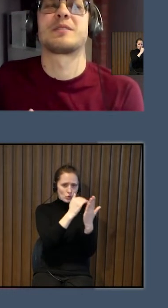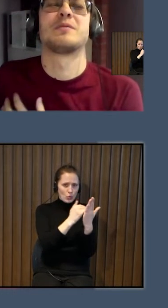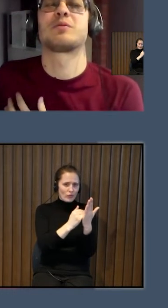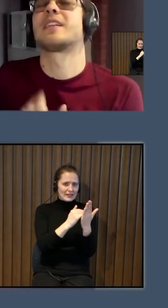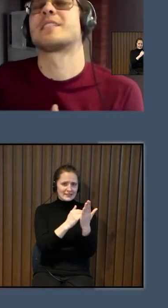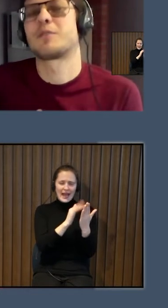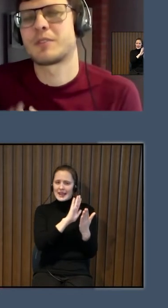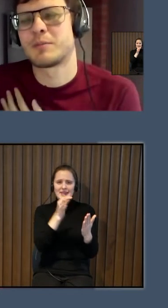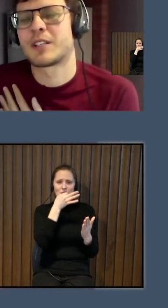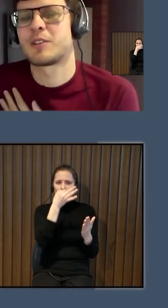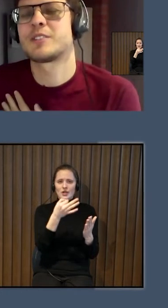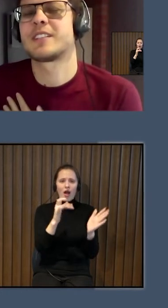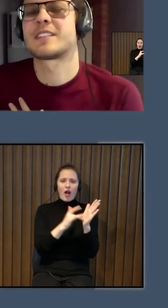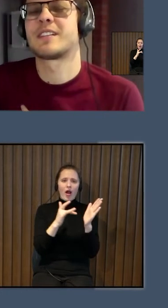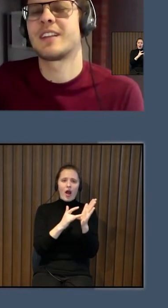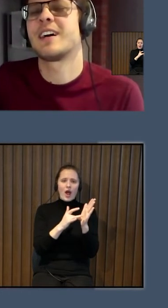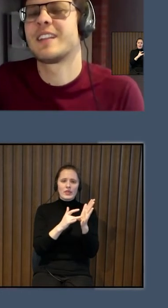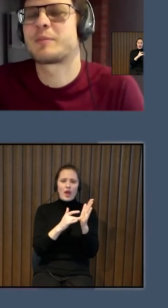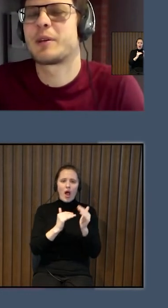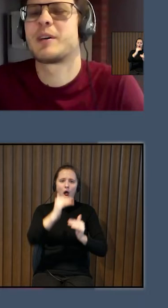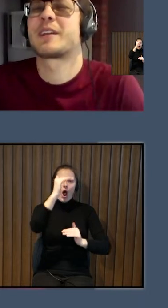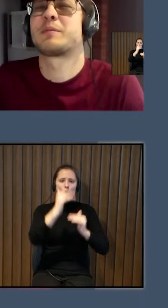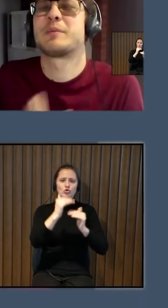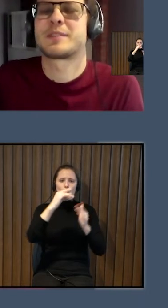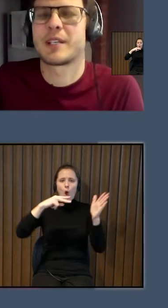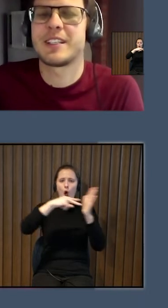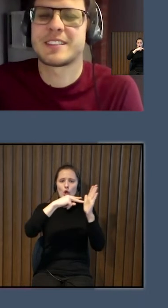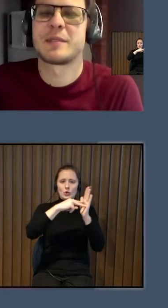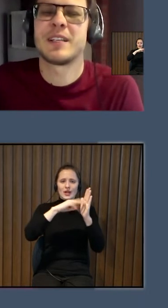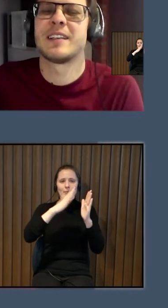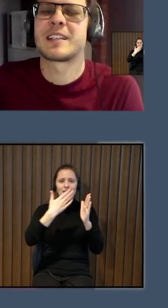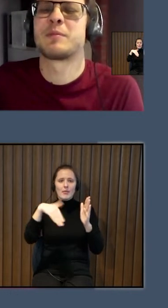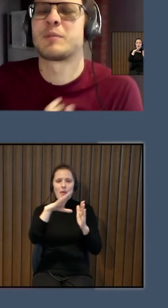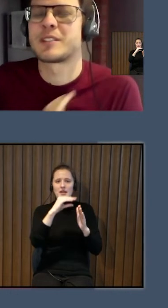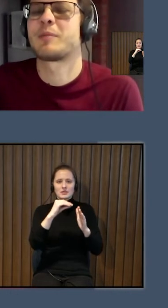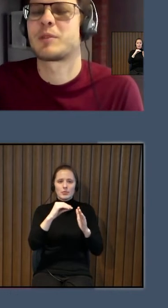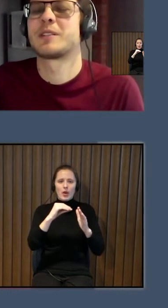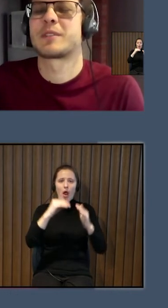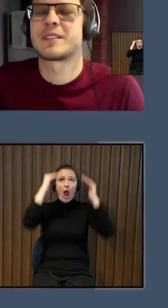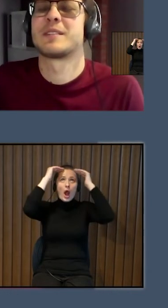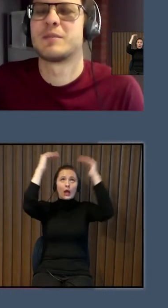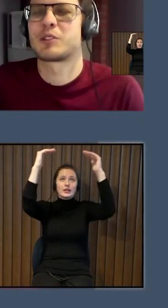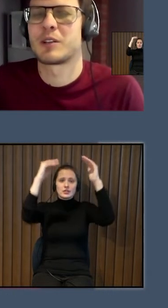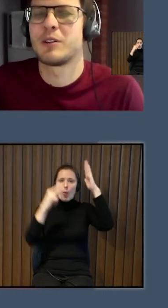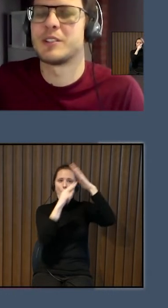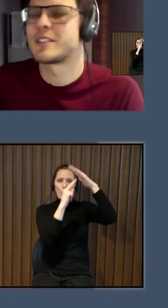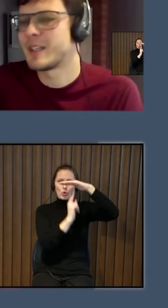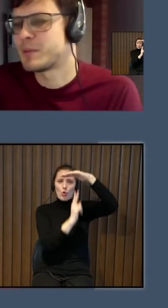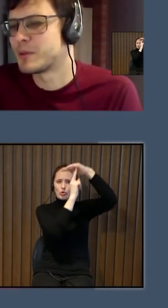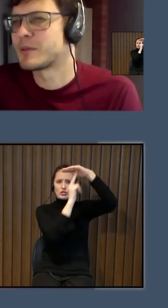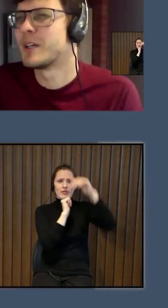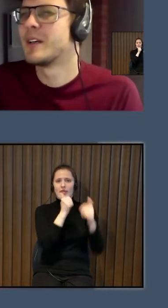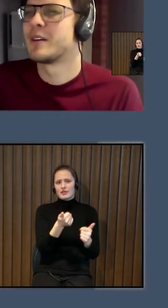nenosaka, nu kādās augstumās rozetes jāliek piemēram, bet mēs pie grieztiem neliekam, jo mēs saprotam, ka tas droši vienu